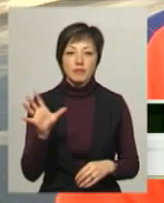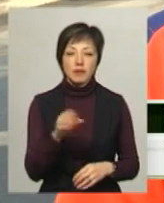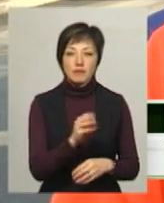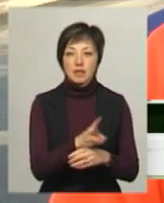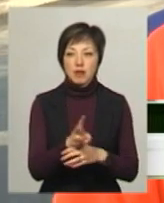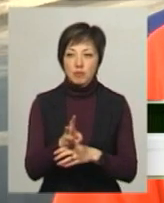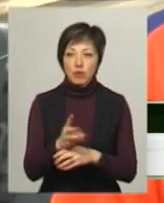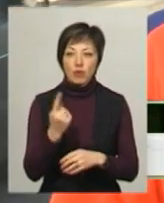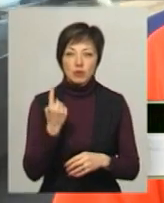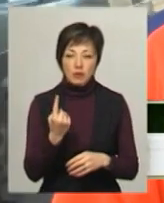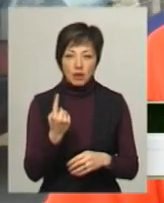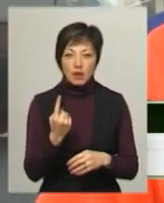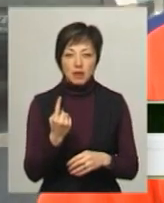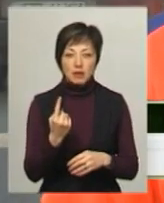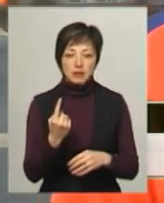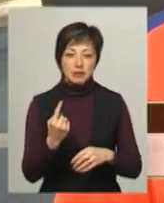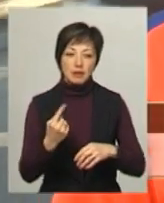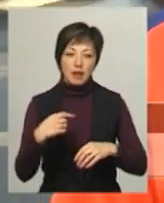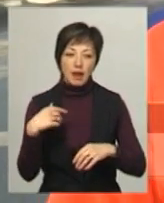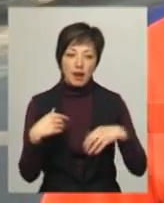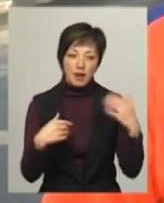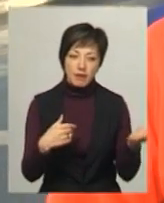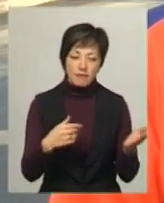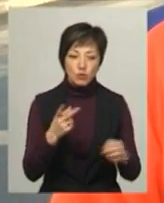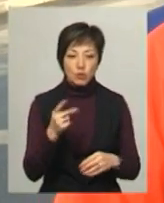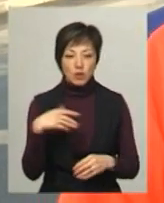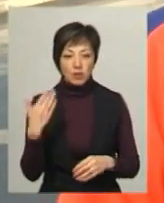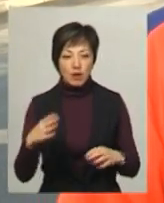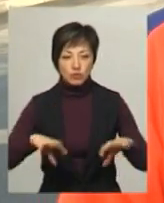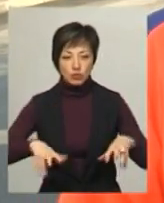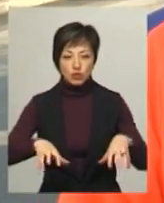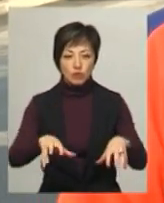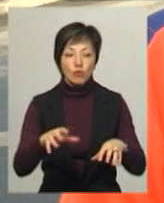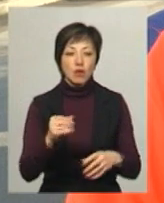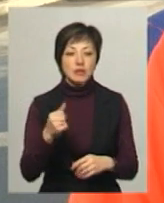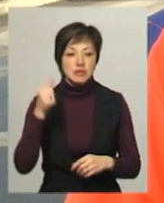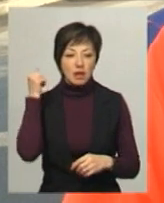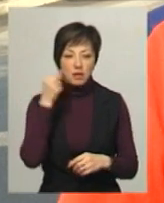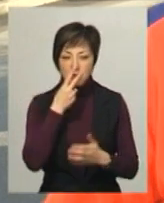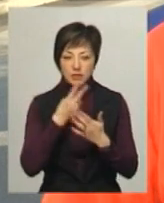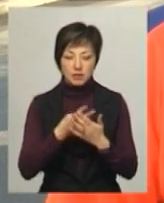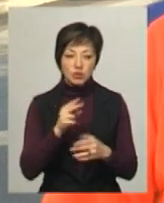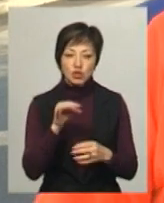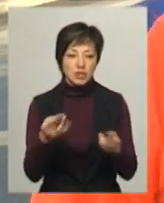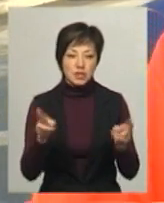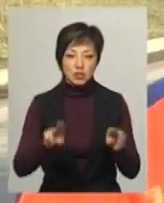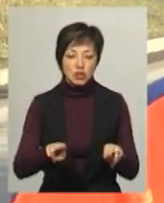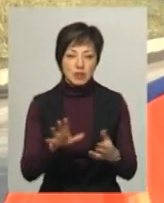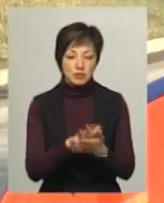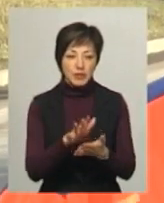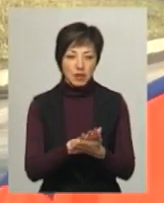Одна камера на ліву щитку, друга на праву, третя задня камера, бачите, чи не лишається